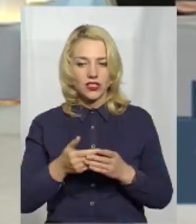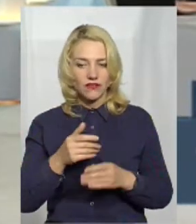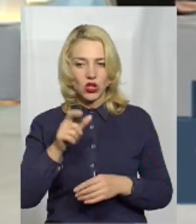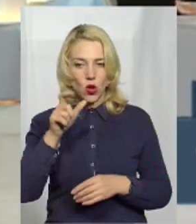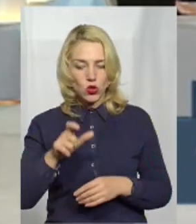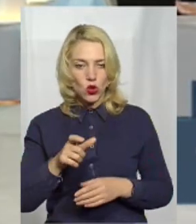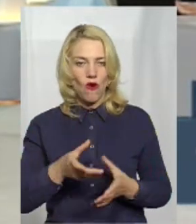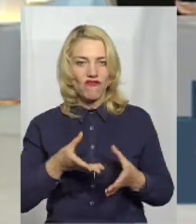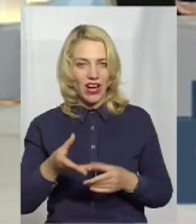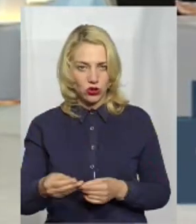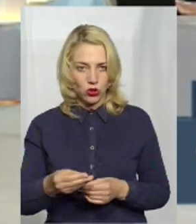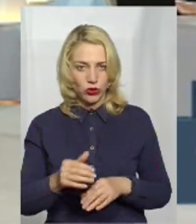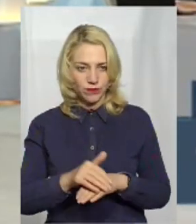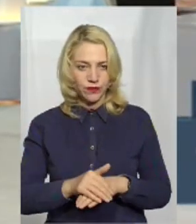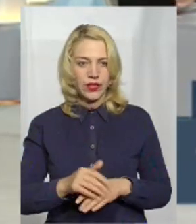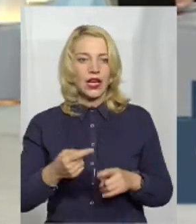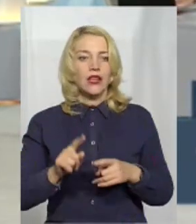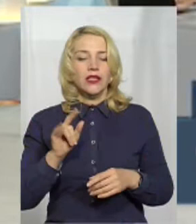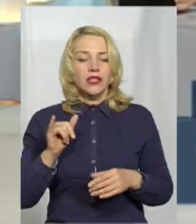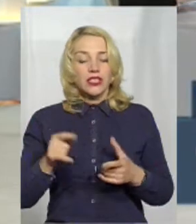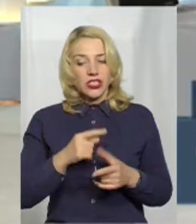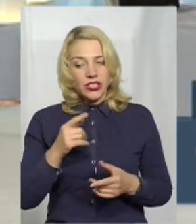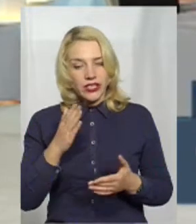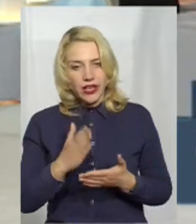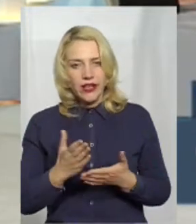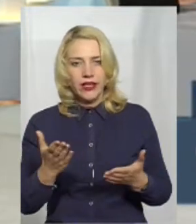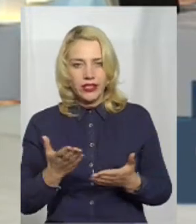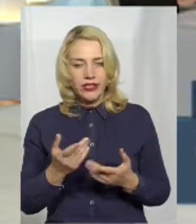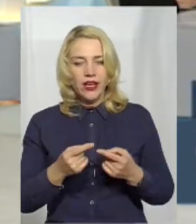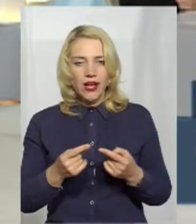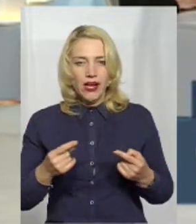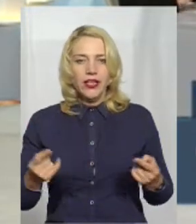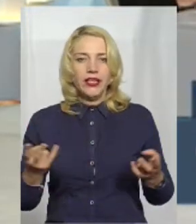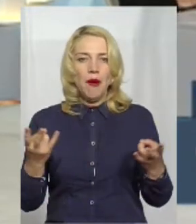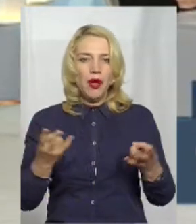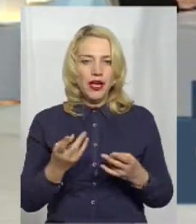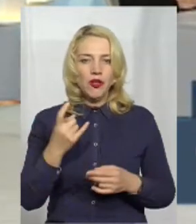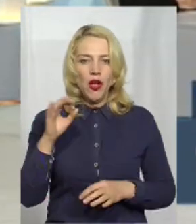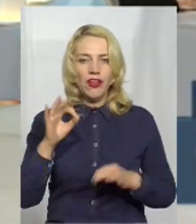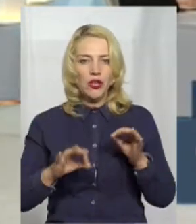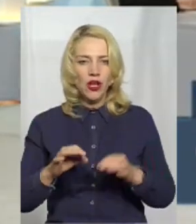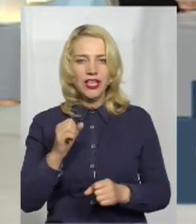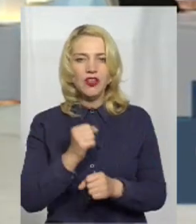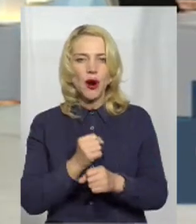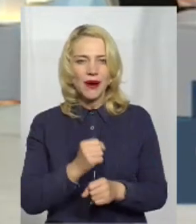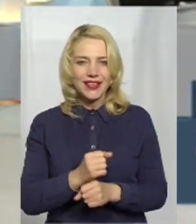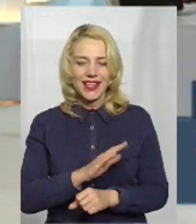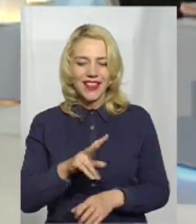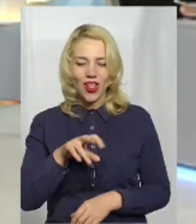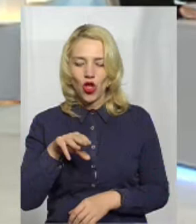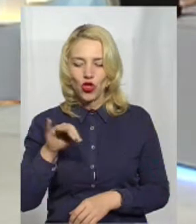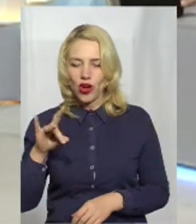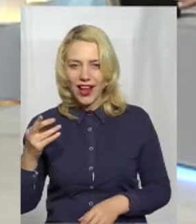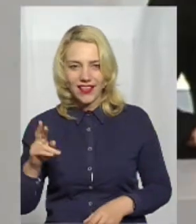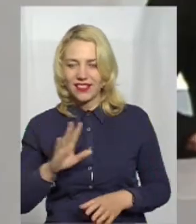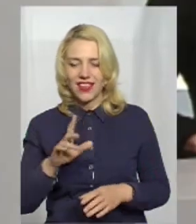І от цікаво, пане Олеже, чи є все ж таки якісь речі, які потрібно 100% зробити, і не лотереї, і не